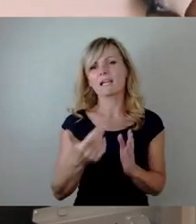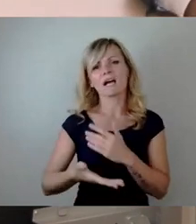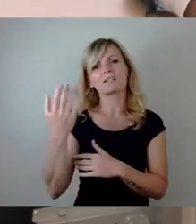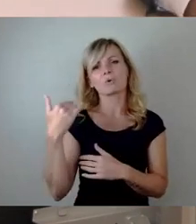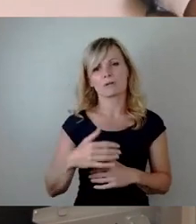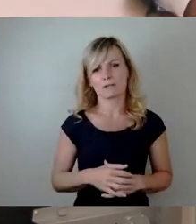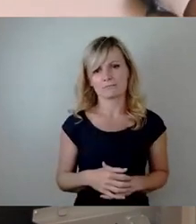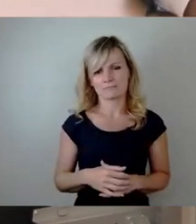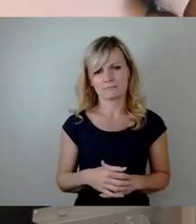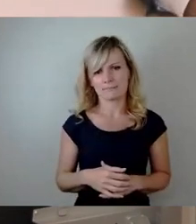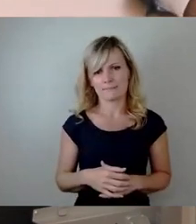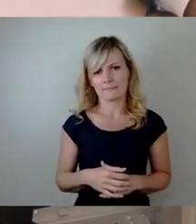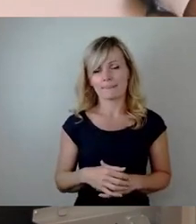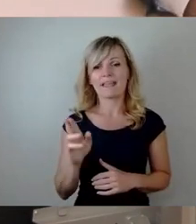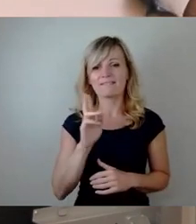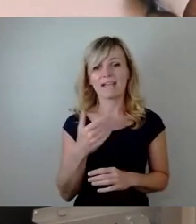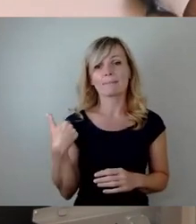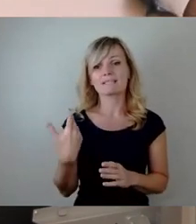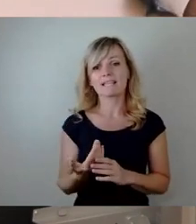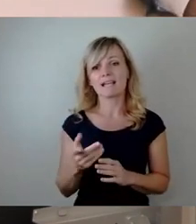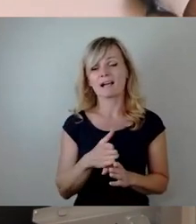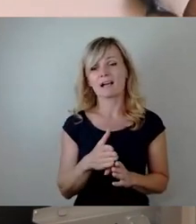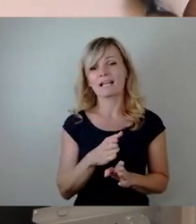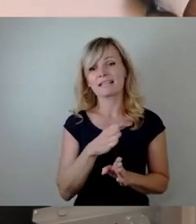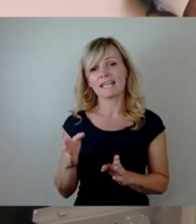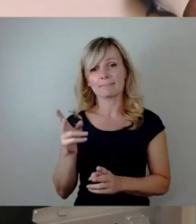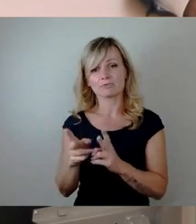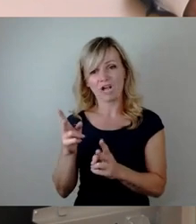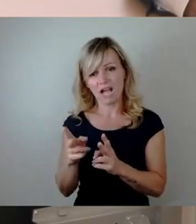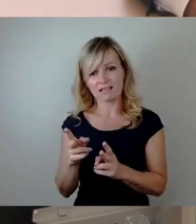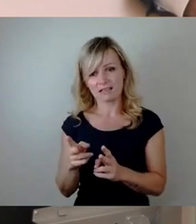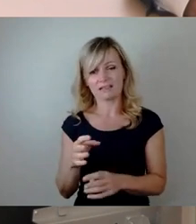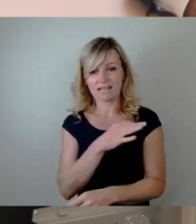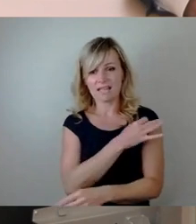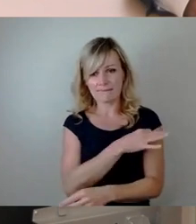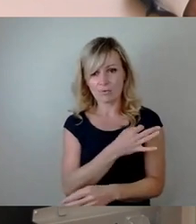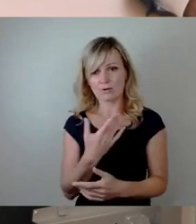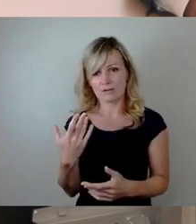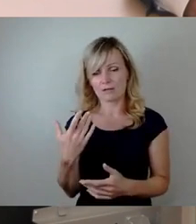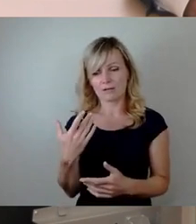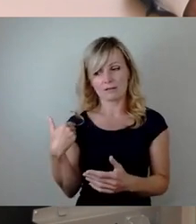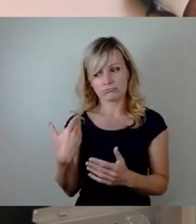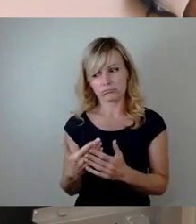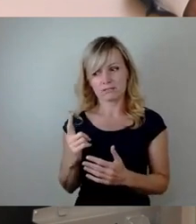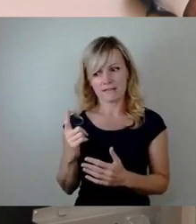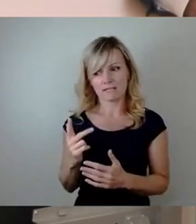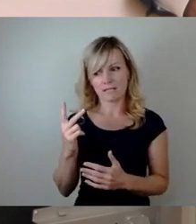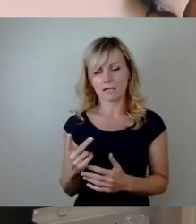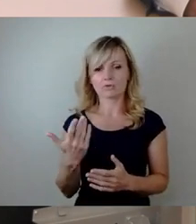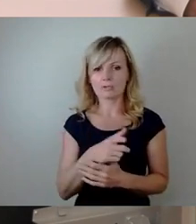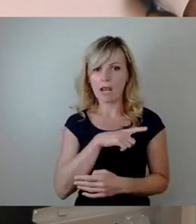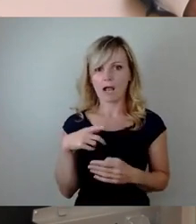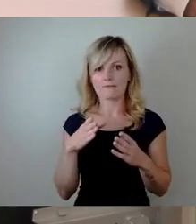Impfnebenschäden hatte, der hat schon einen langen Weg hinter sich. Durch bei Fachärzten, bei seinem Hausarzt und